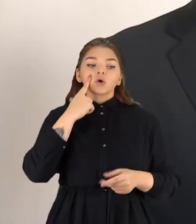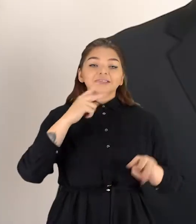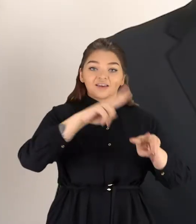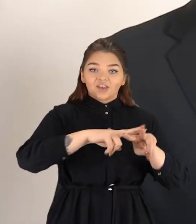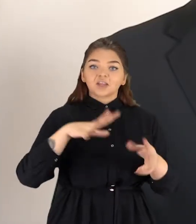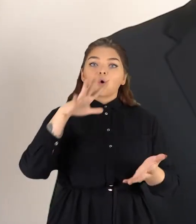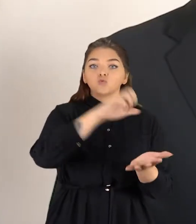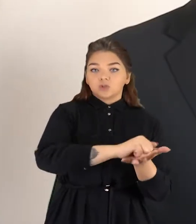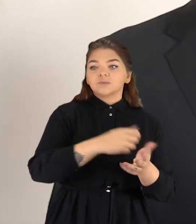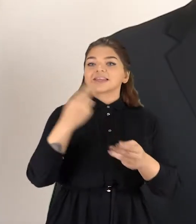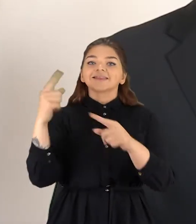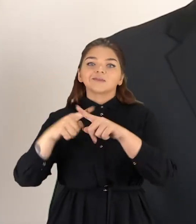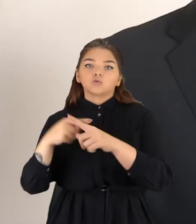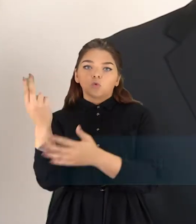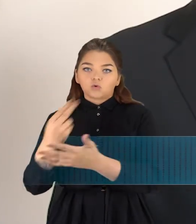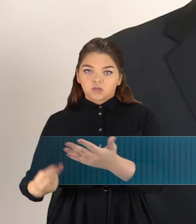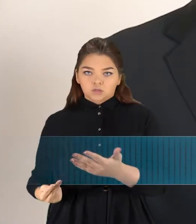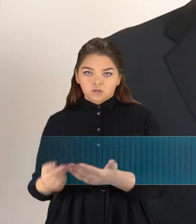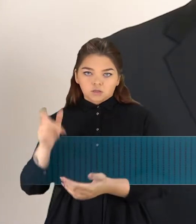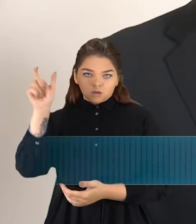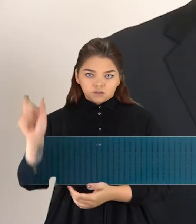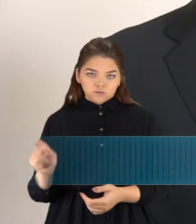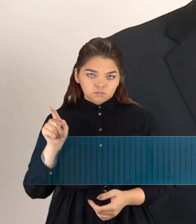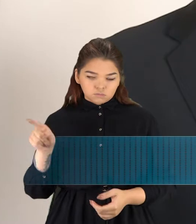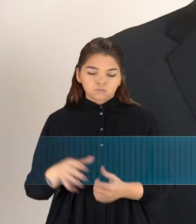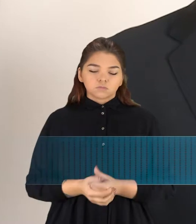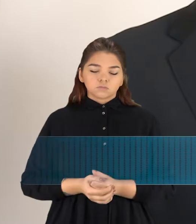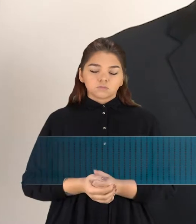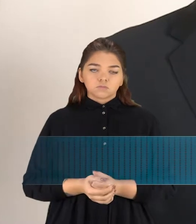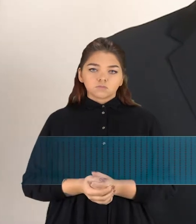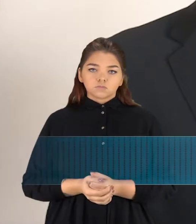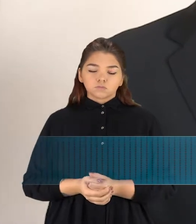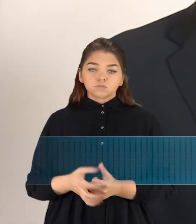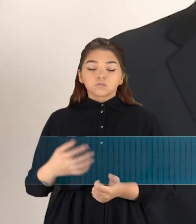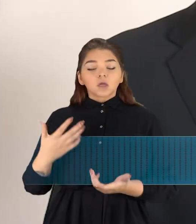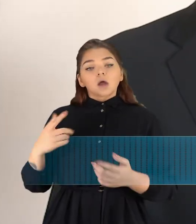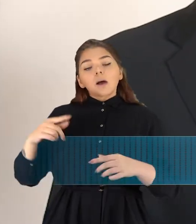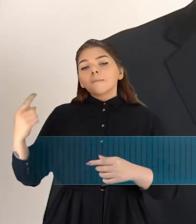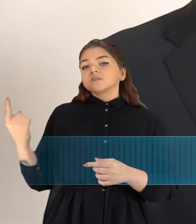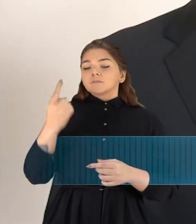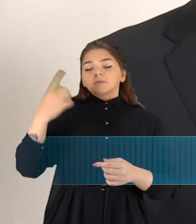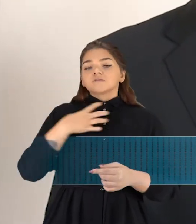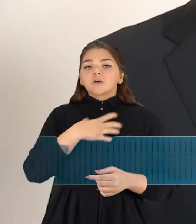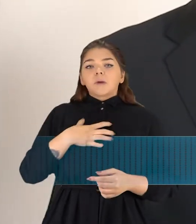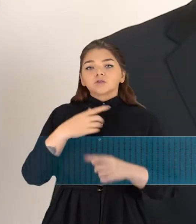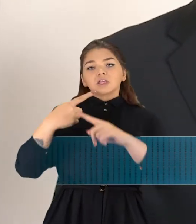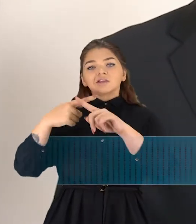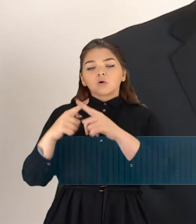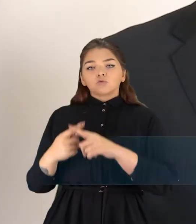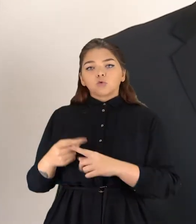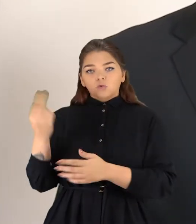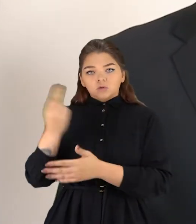Pirmumas būtų kaip prioritetas, jeigu tautodalininkai, jeigu norėtų